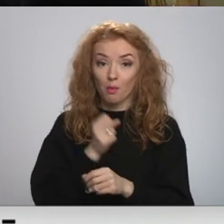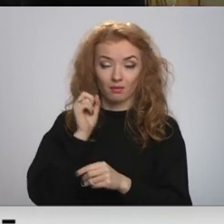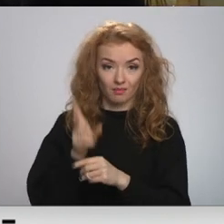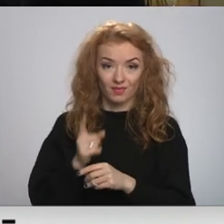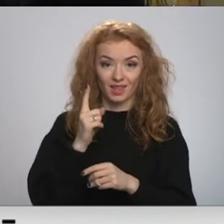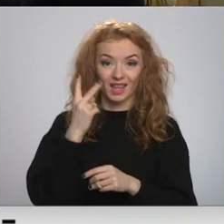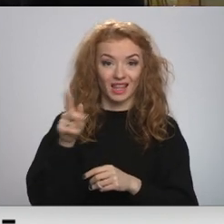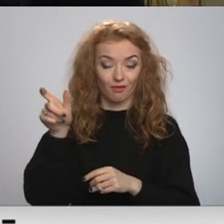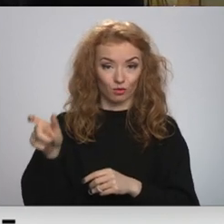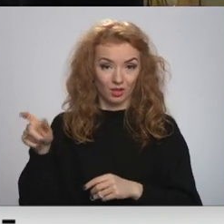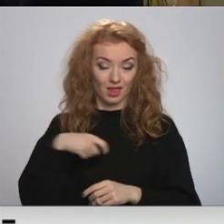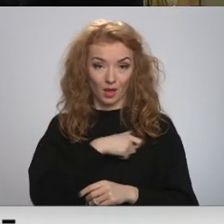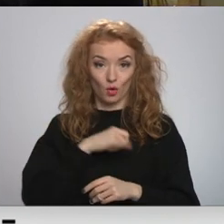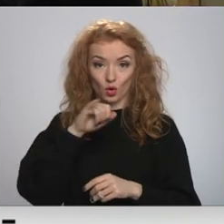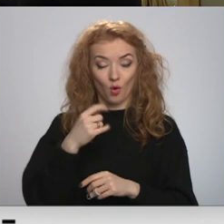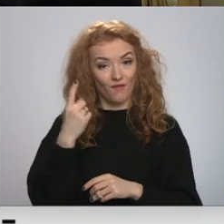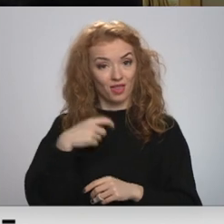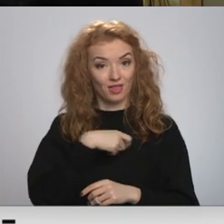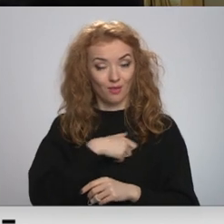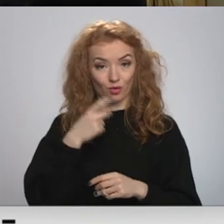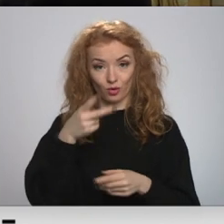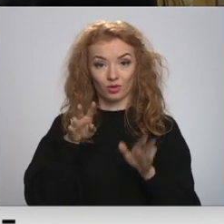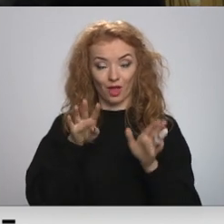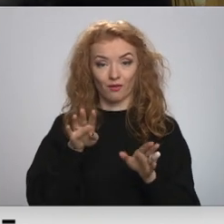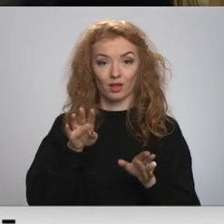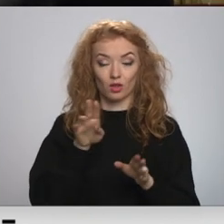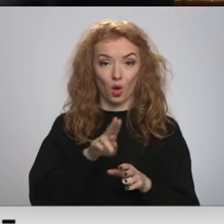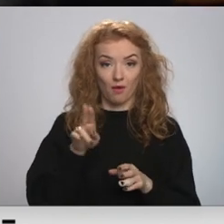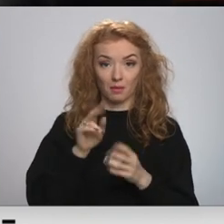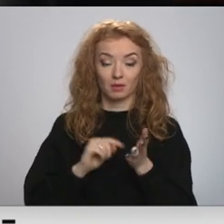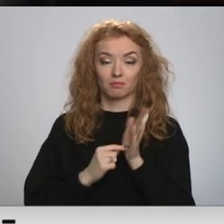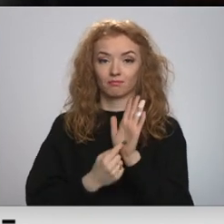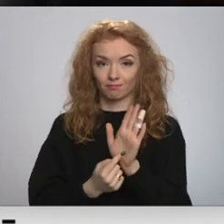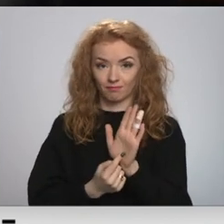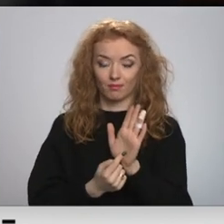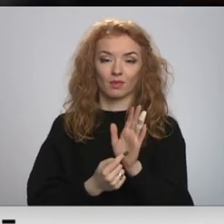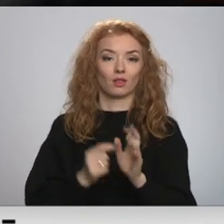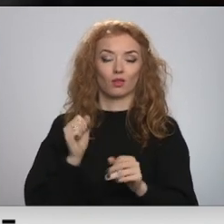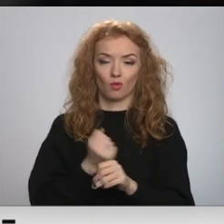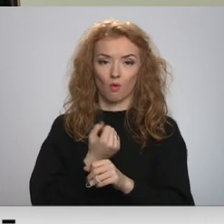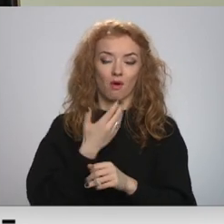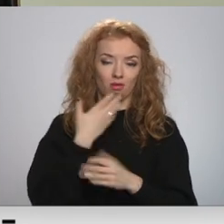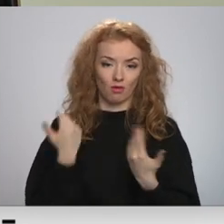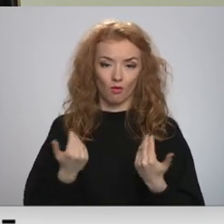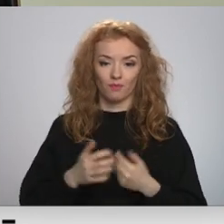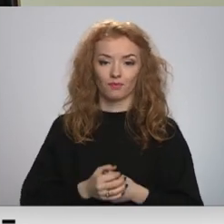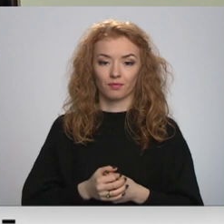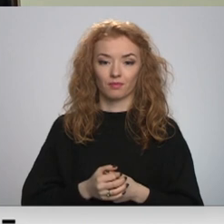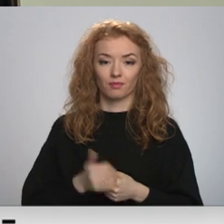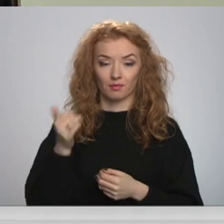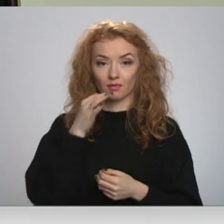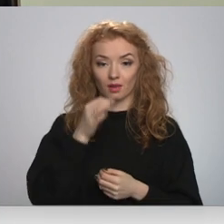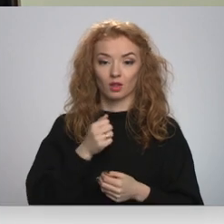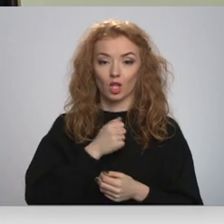jau tikai divus deputātus, jo viena deputāta 29. novembrija certifikāta uzrādījusi, tā arī nav izdevies. Nē, nav kvorms.